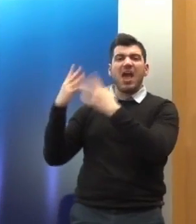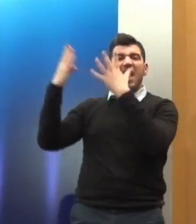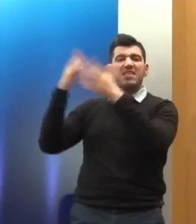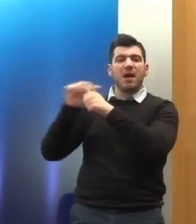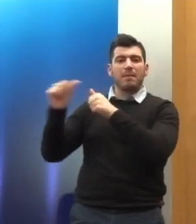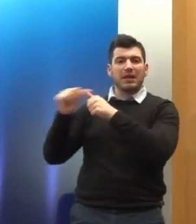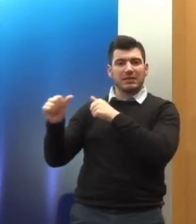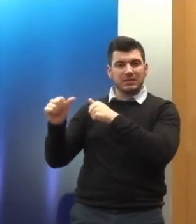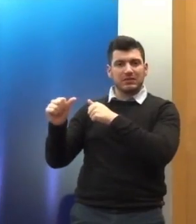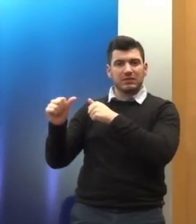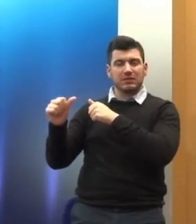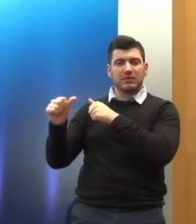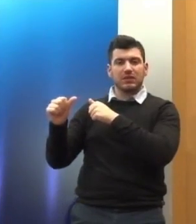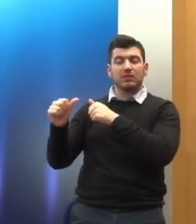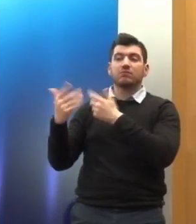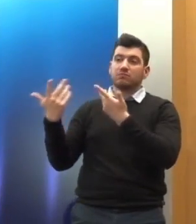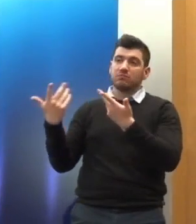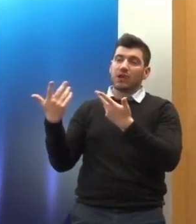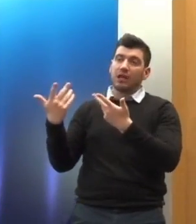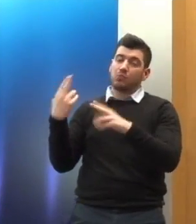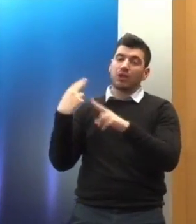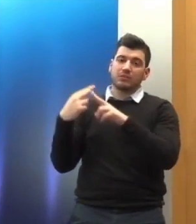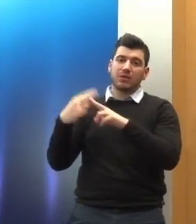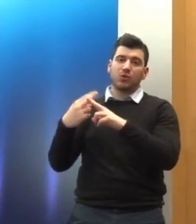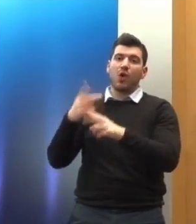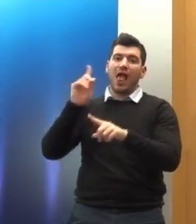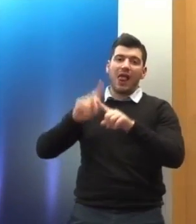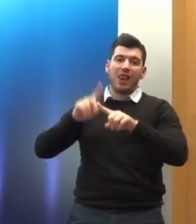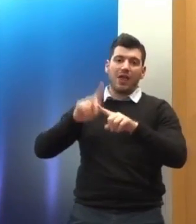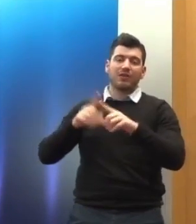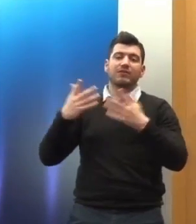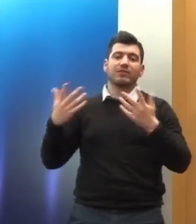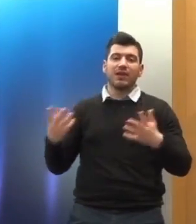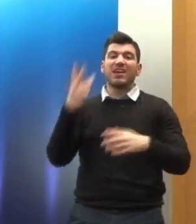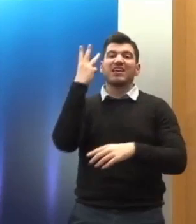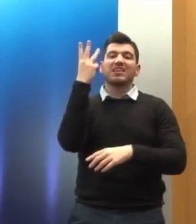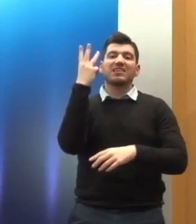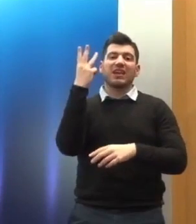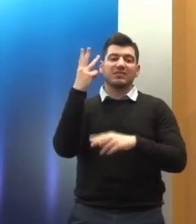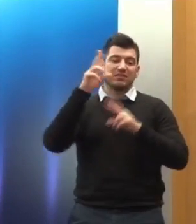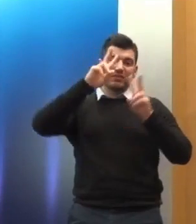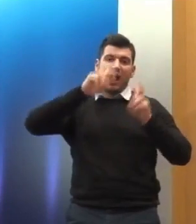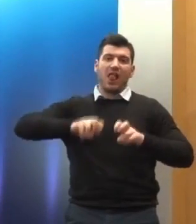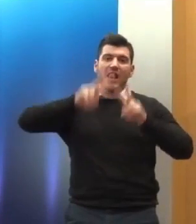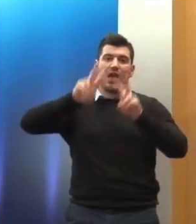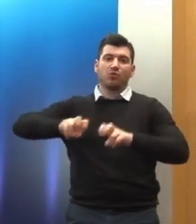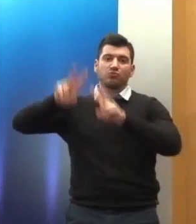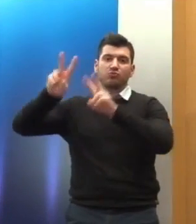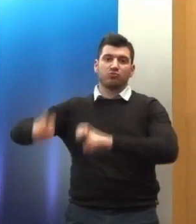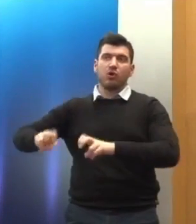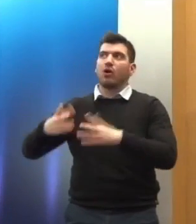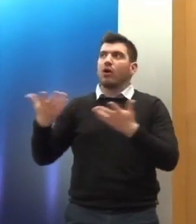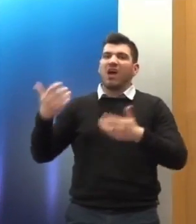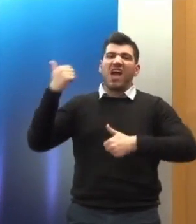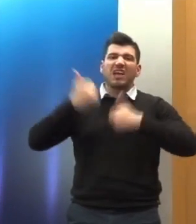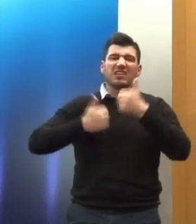μήνες η χώρα πέρασε, τουλάχιστον εμείς είχαμε την ευθύνη για τρεις εξετάσεις στα διεθνή όργανα. Είχα από τα αυτητικά μου χρόνια να περάσω τόσες